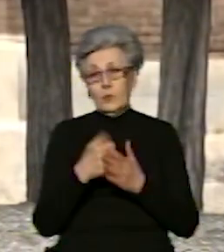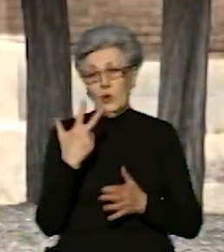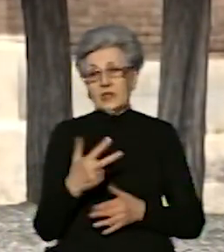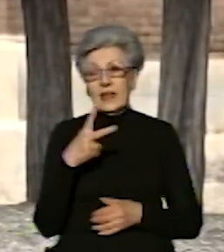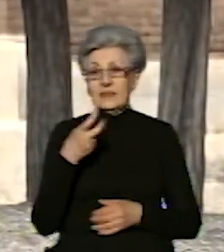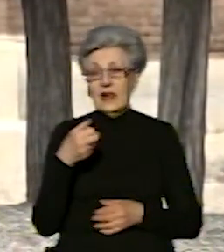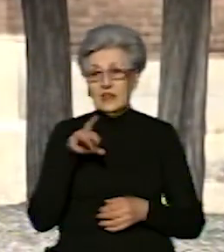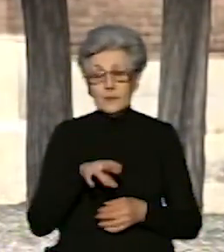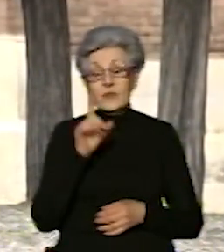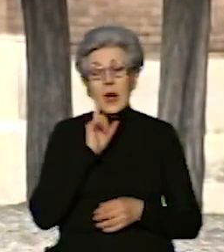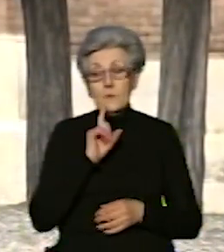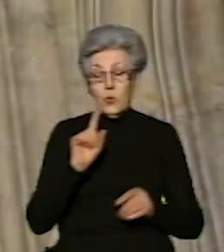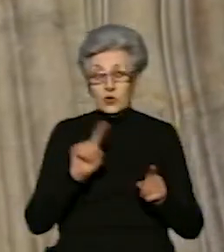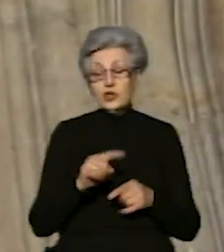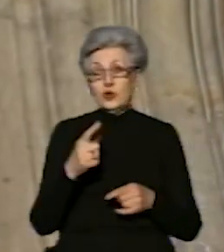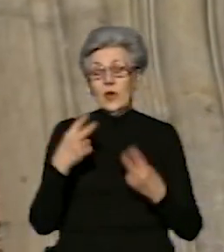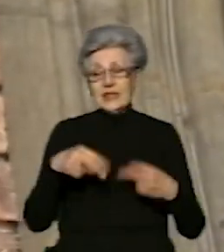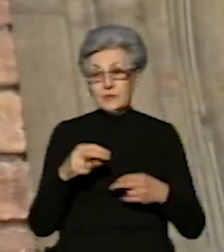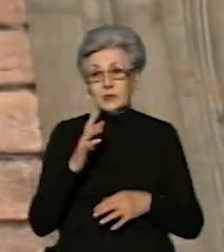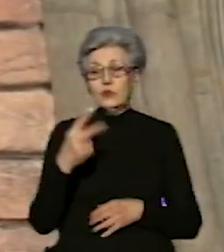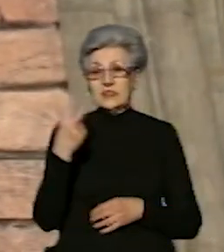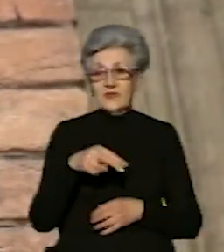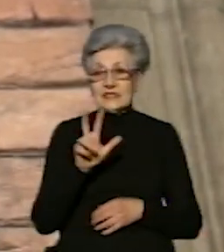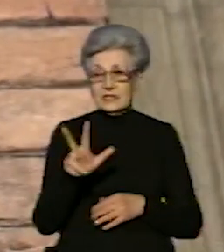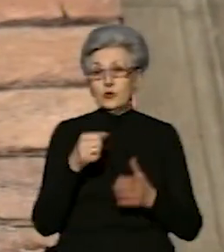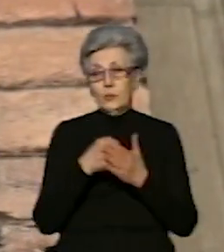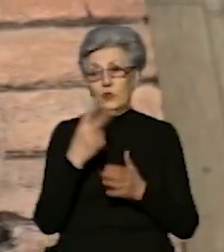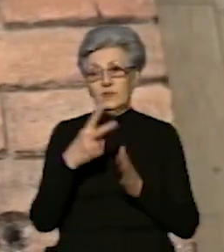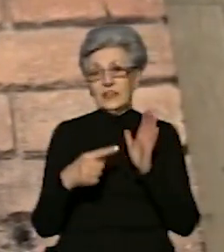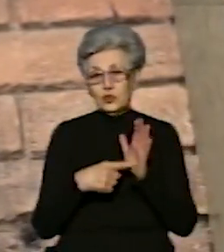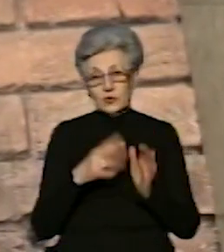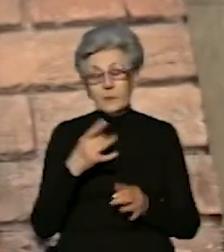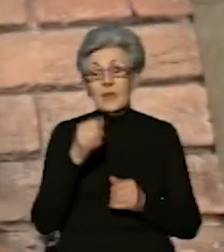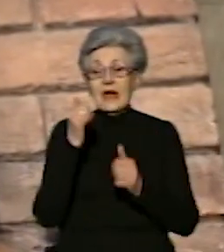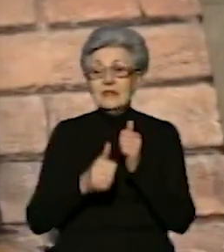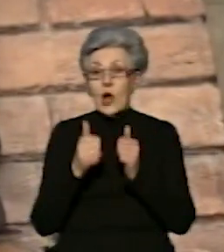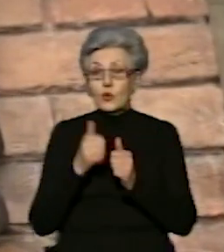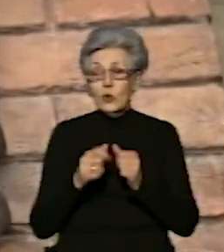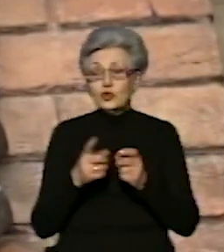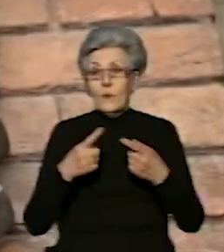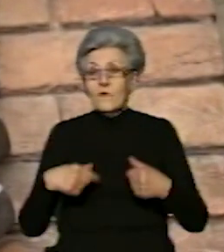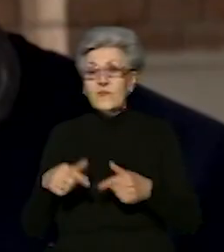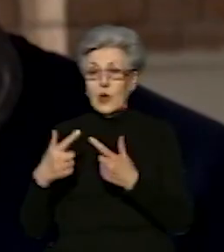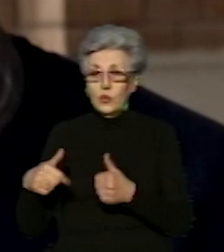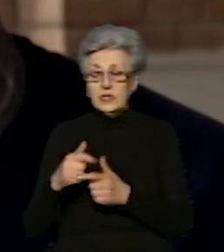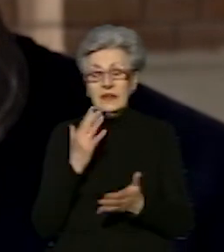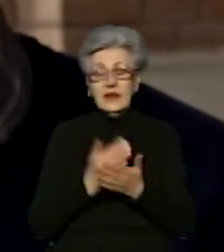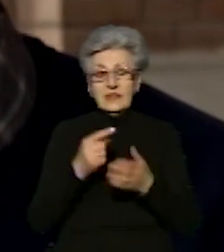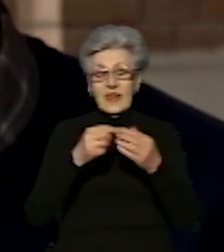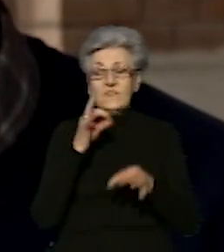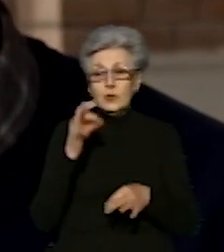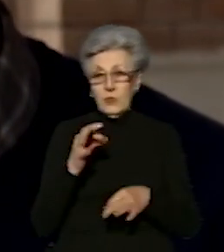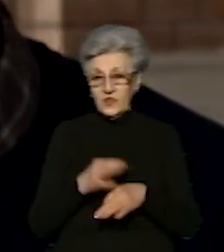в університеті відбудуться з 23 по 26 серпня. На кожному факультеті визначені відповідальні особи. Копі